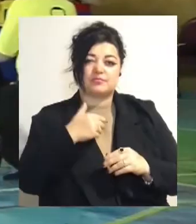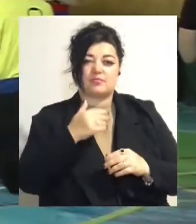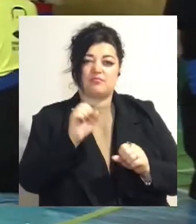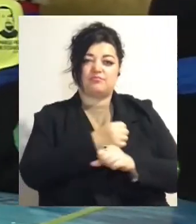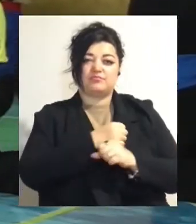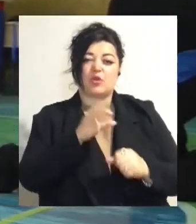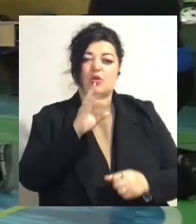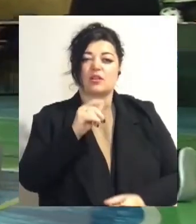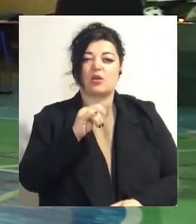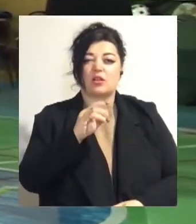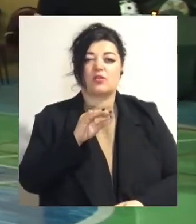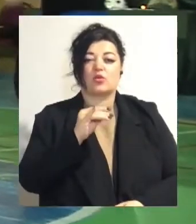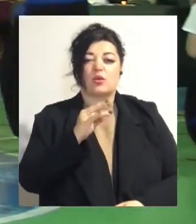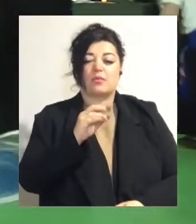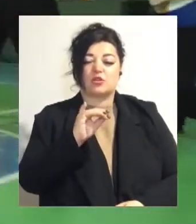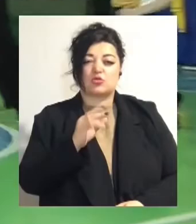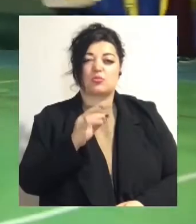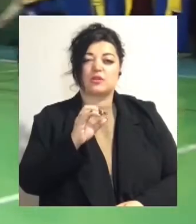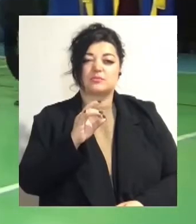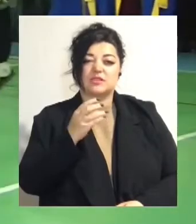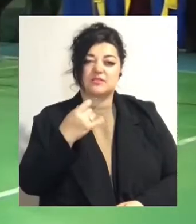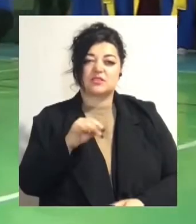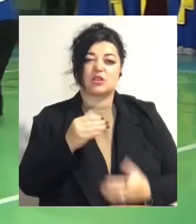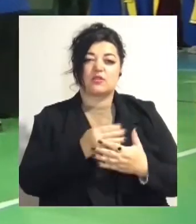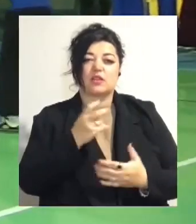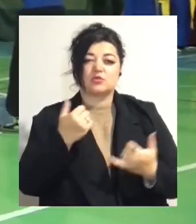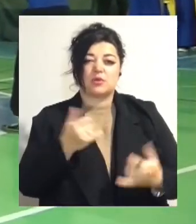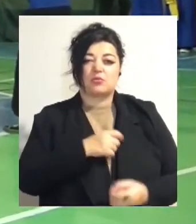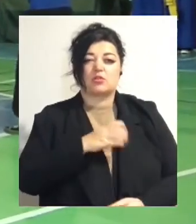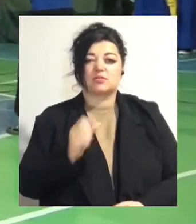Халілова, Юлія Мельничук, Борис Мислівцев. Новини на Суспільному. Одеса.